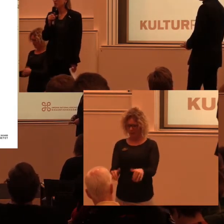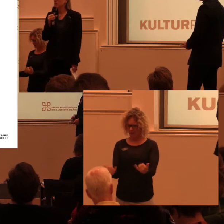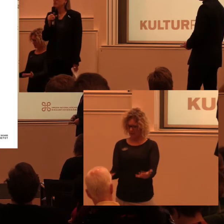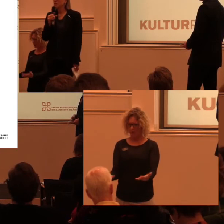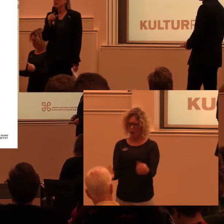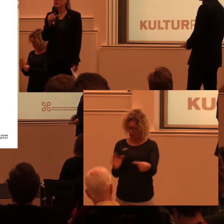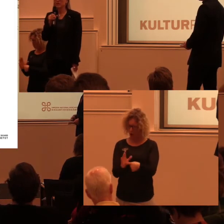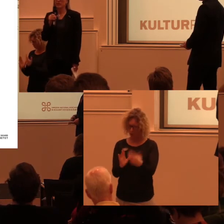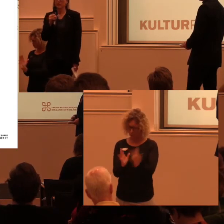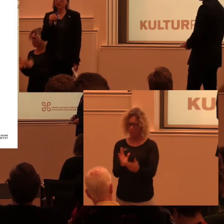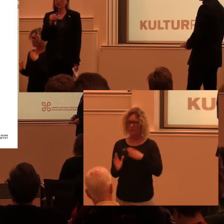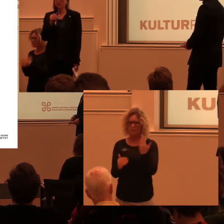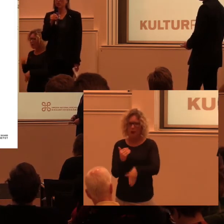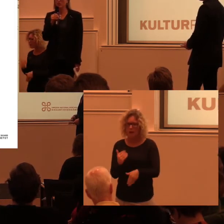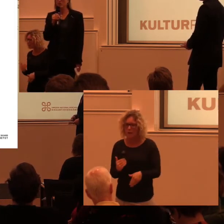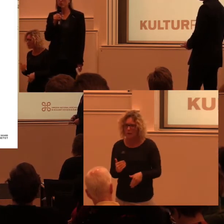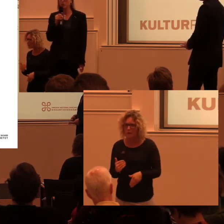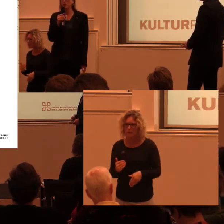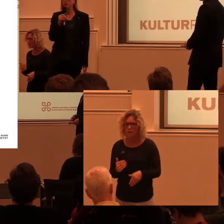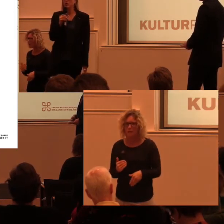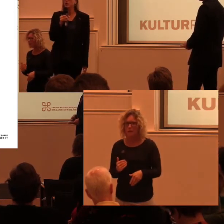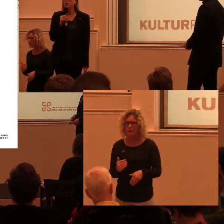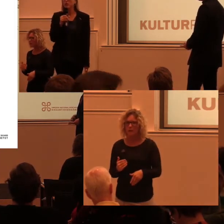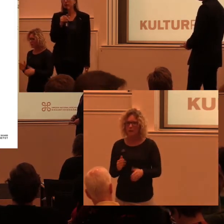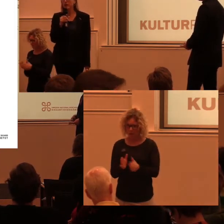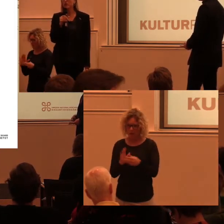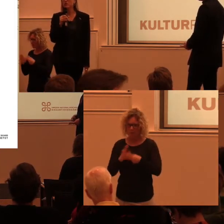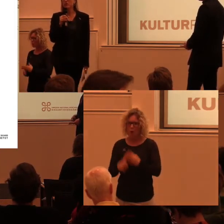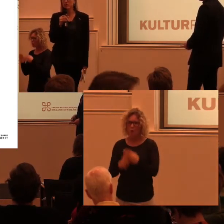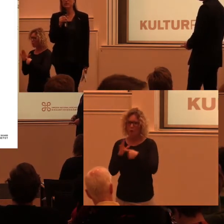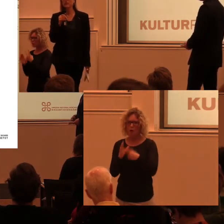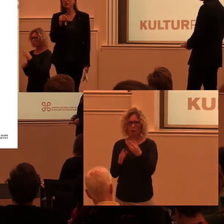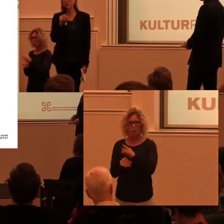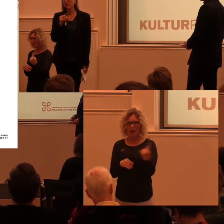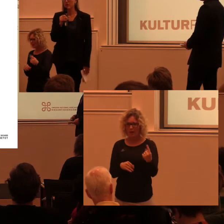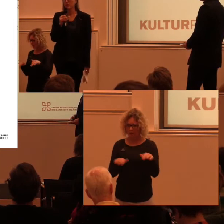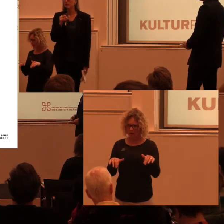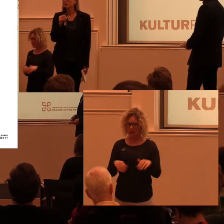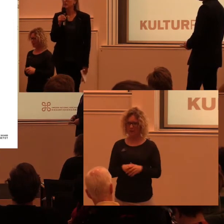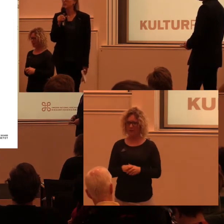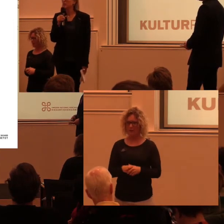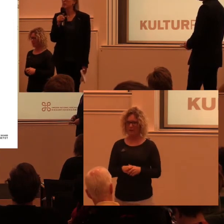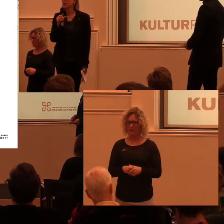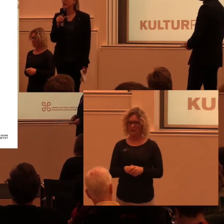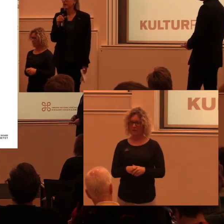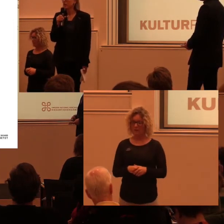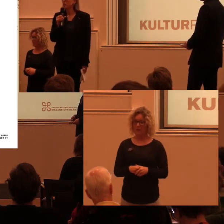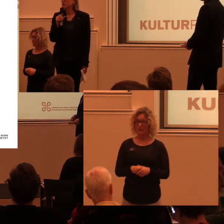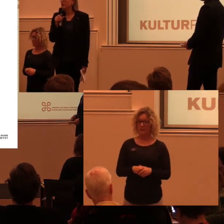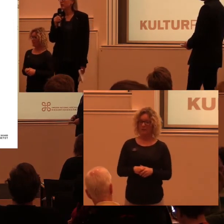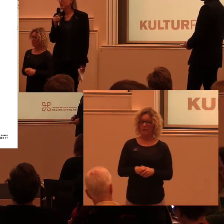idag en lagstiftning. Den kom i plan- och bygglagen 2001 och där pekade man ut att den skulle